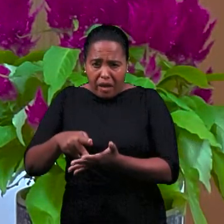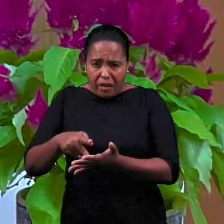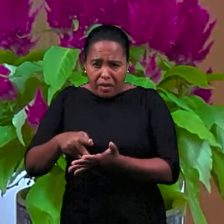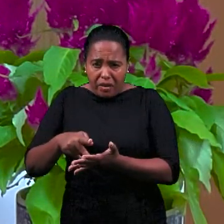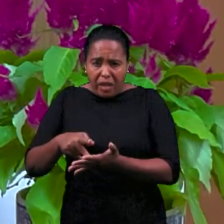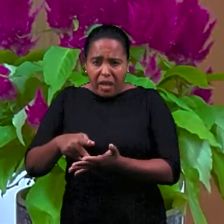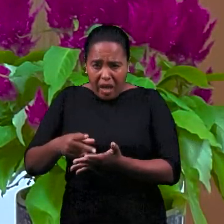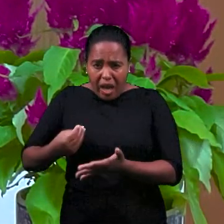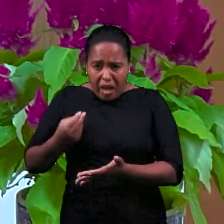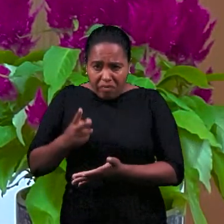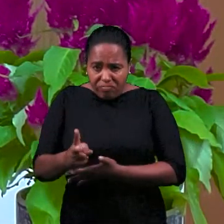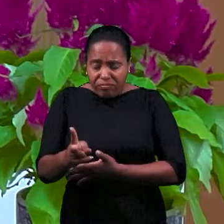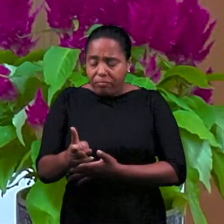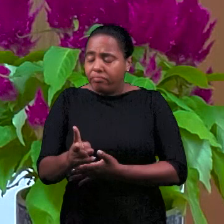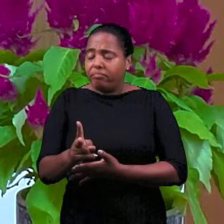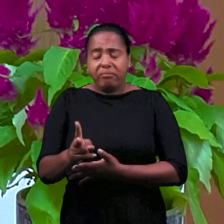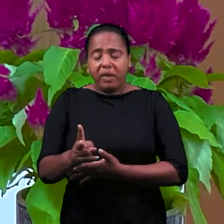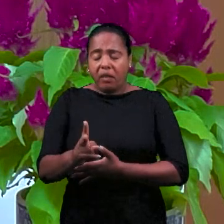истины.